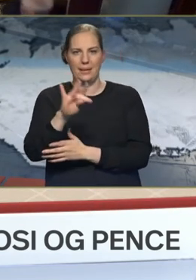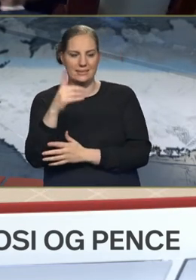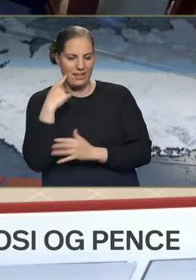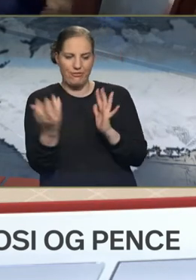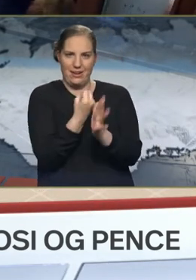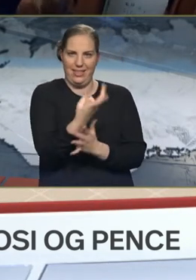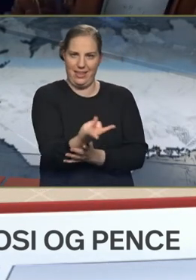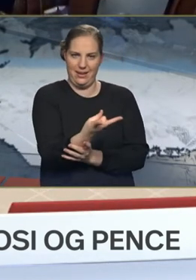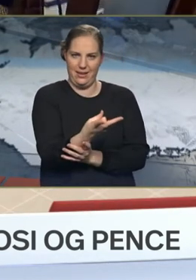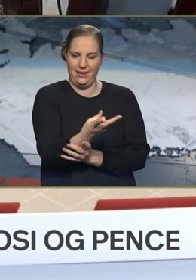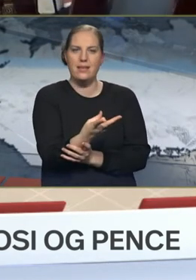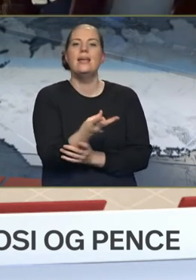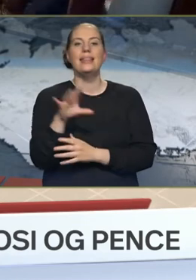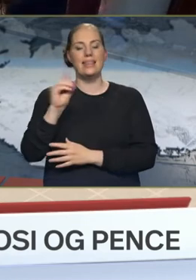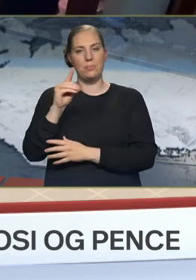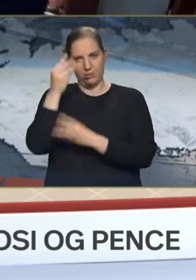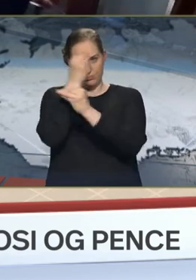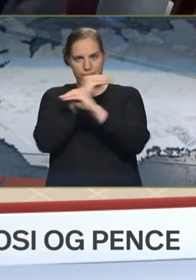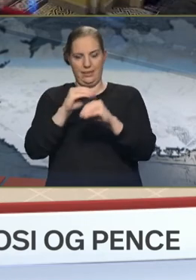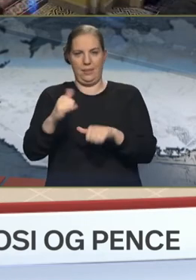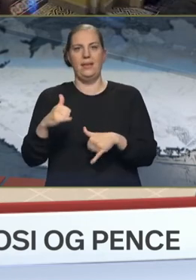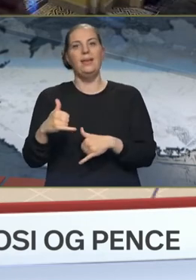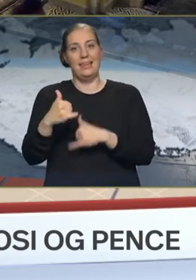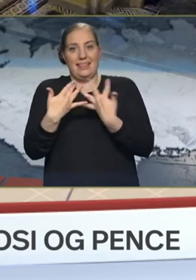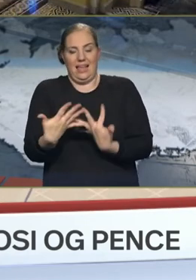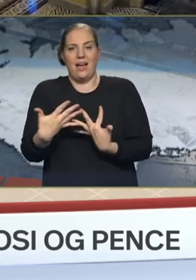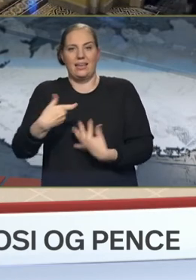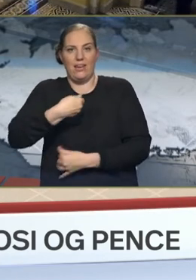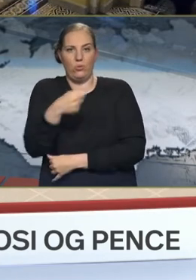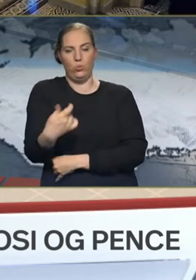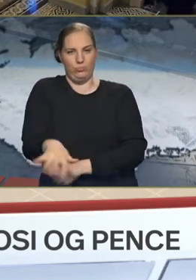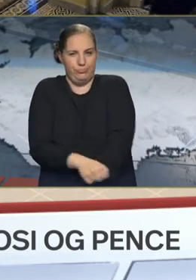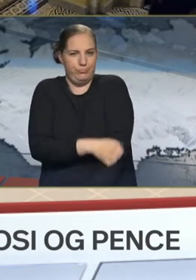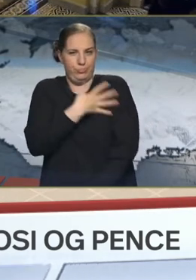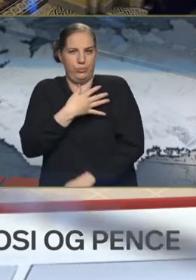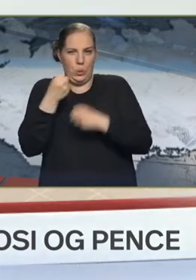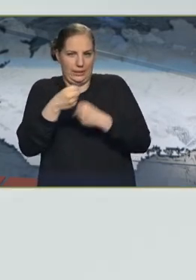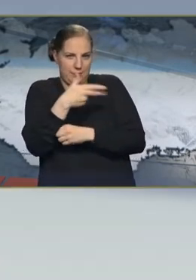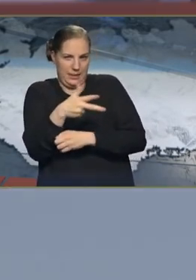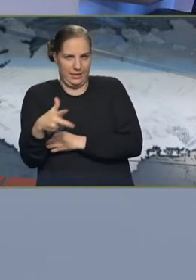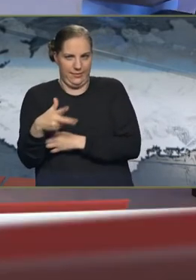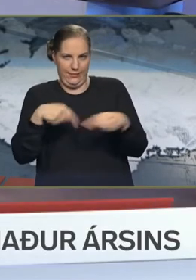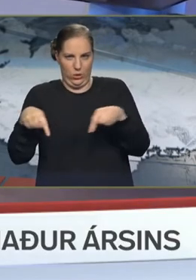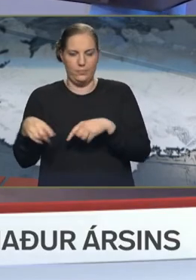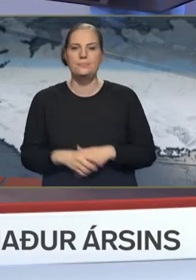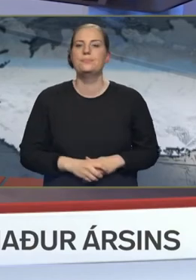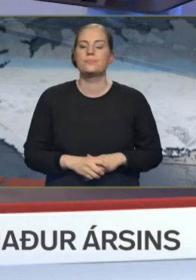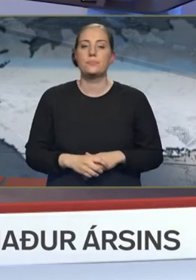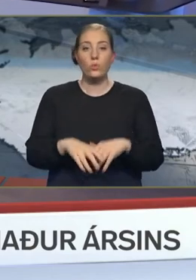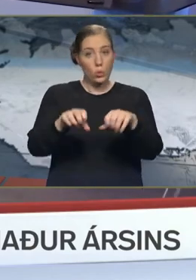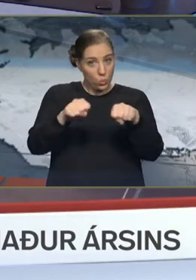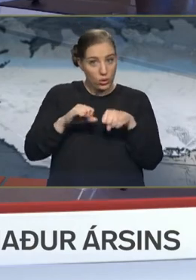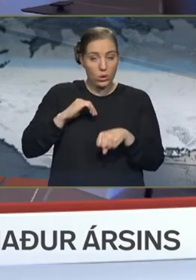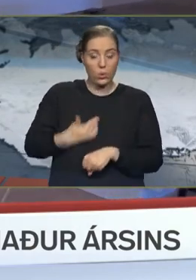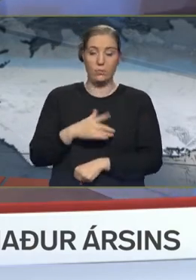náð til þeirra. Þetta segja að demokrata sem hafa byrt óhugnarlega minnskið úr örgismyndavélum í fyrsta sinn. Ungu kona